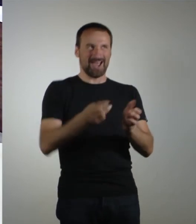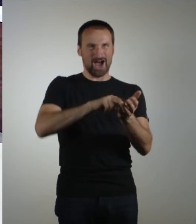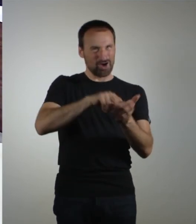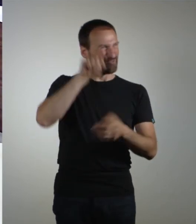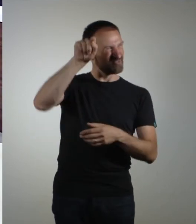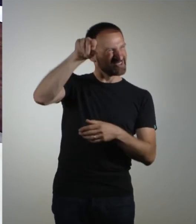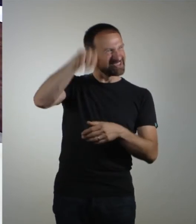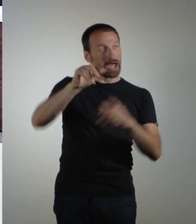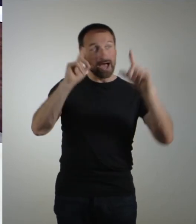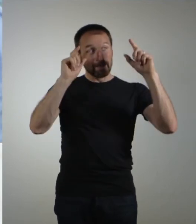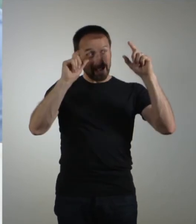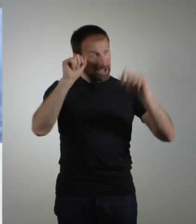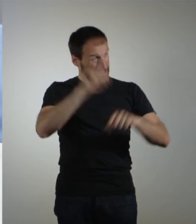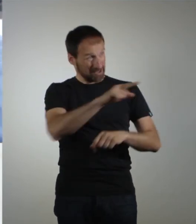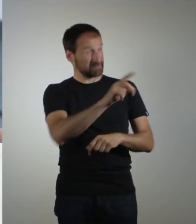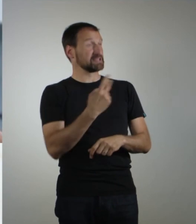für mich machen? Aber klar doch.